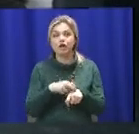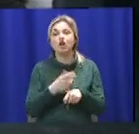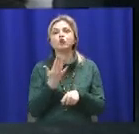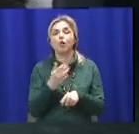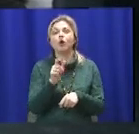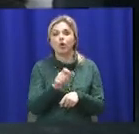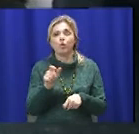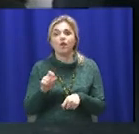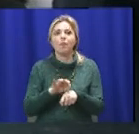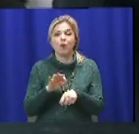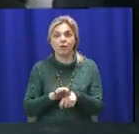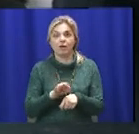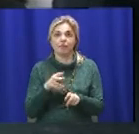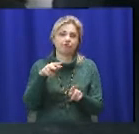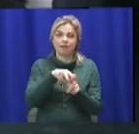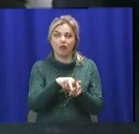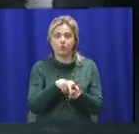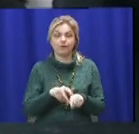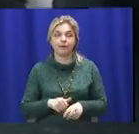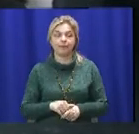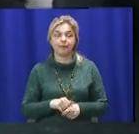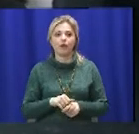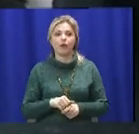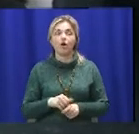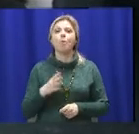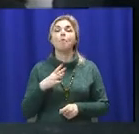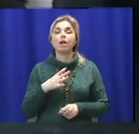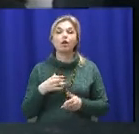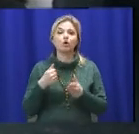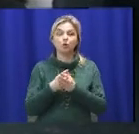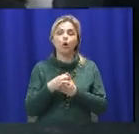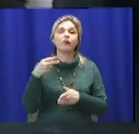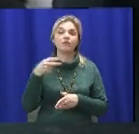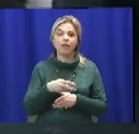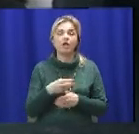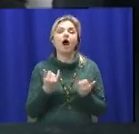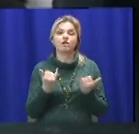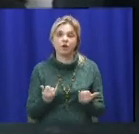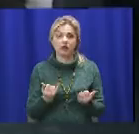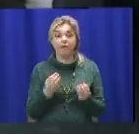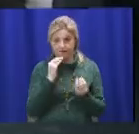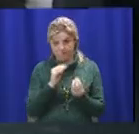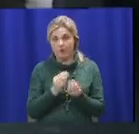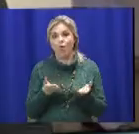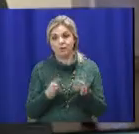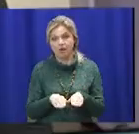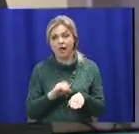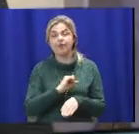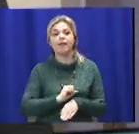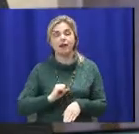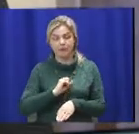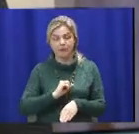пацієнтів? По нормативам документам... Було до двох тисяч зараз. Так і залишилось. На терапевта